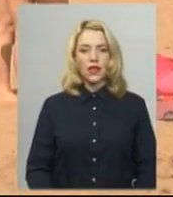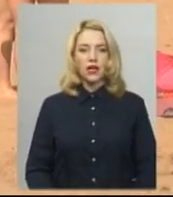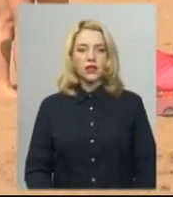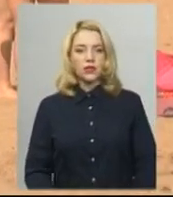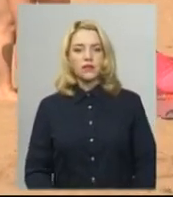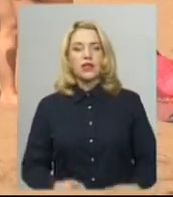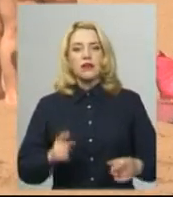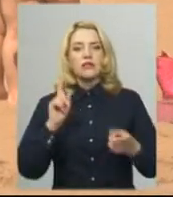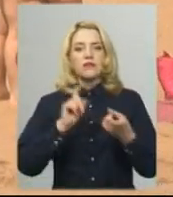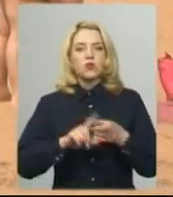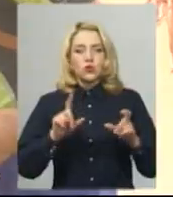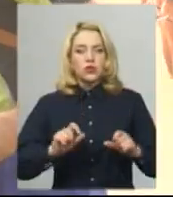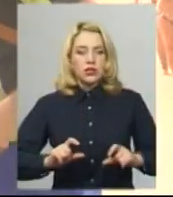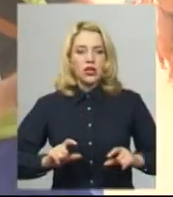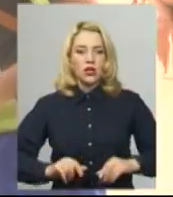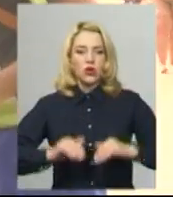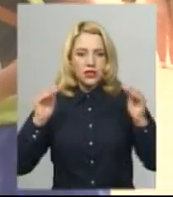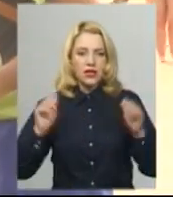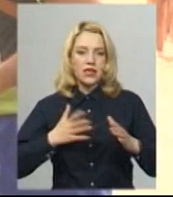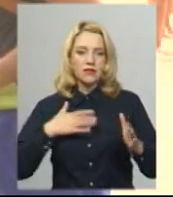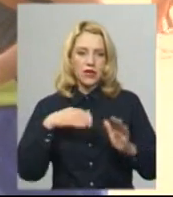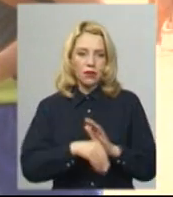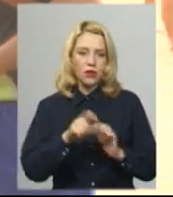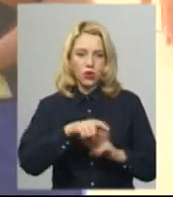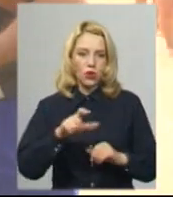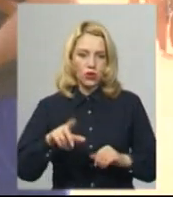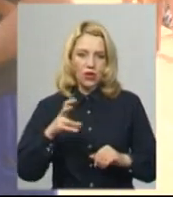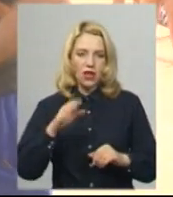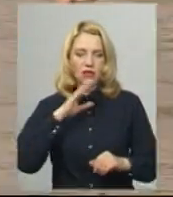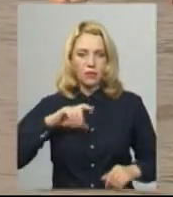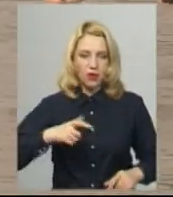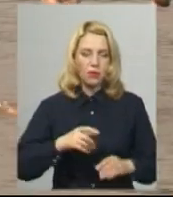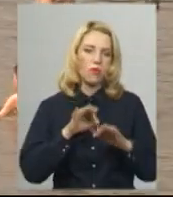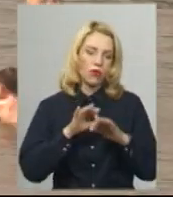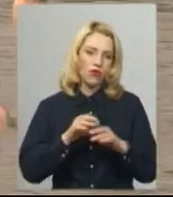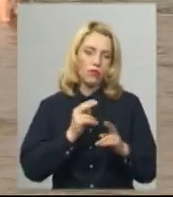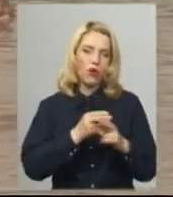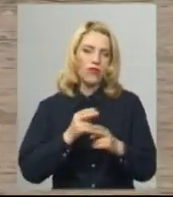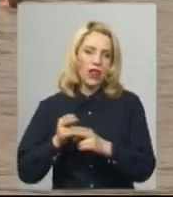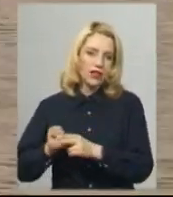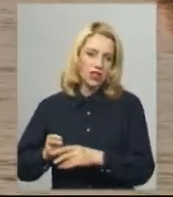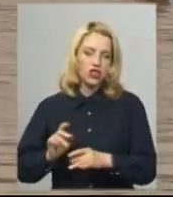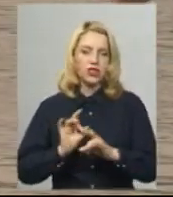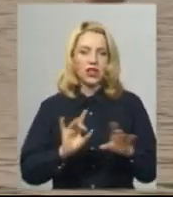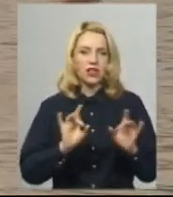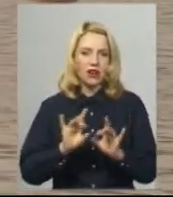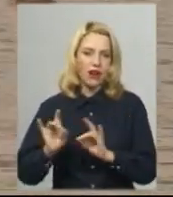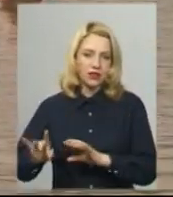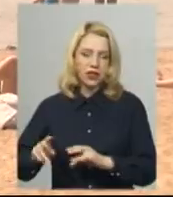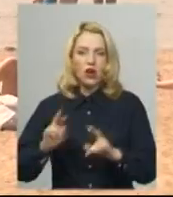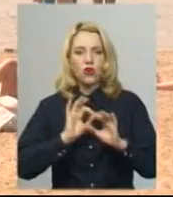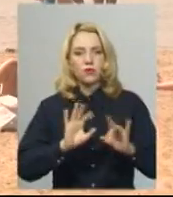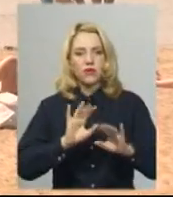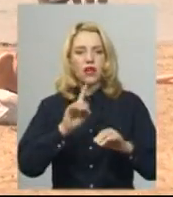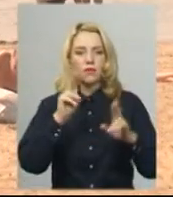із зростанням загиблі людей на водоймах області рятувальники Хмельниччини провели профілактичний рейд, розповідаючи містянам про правила поведінки на